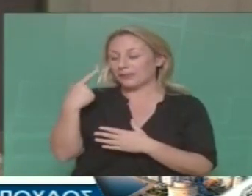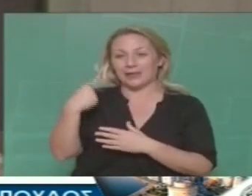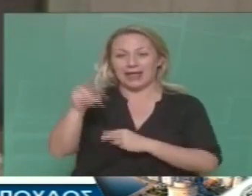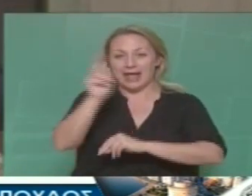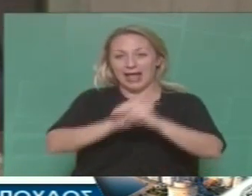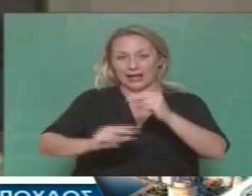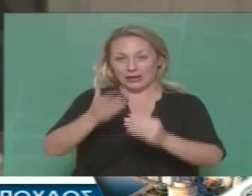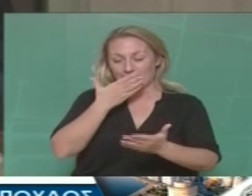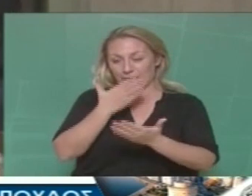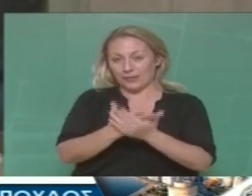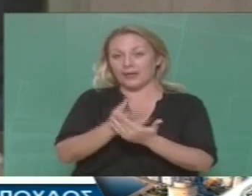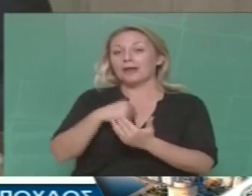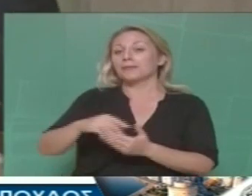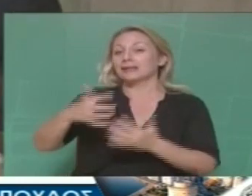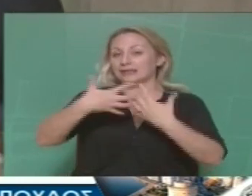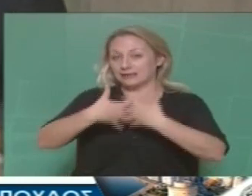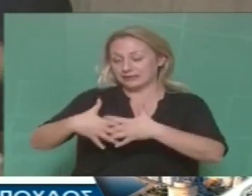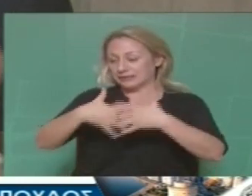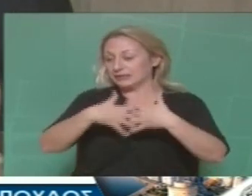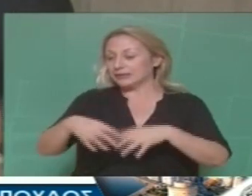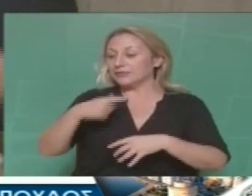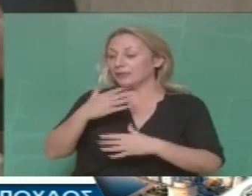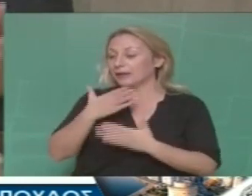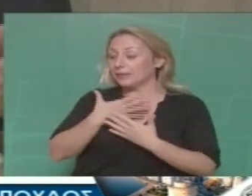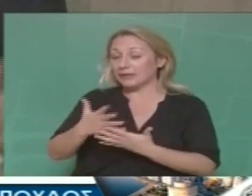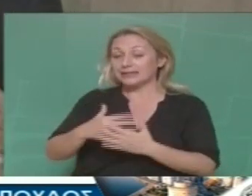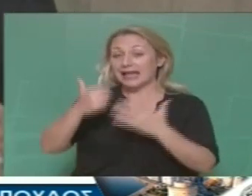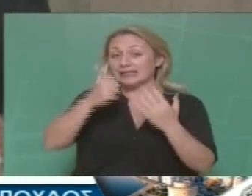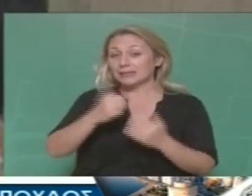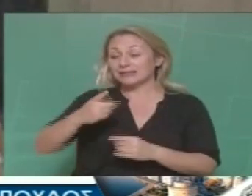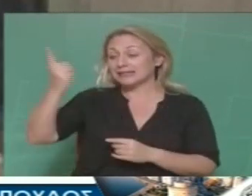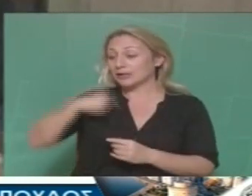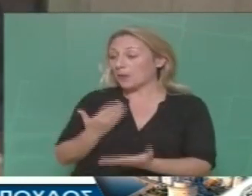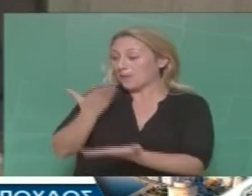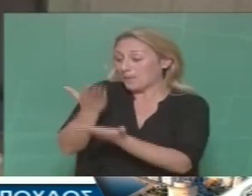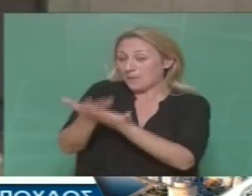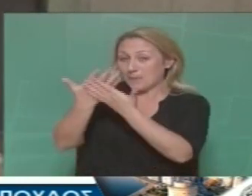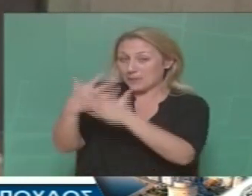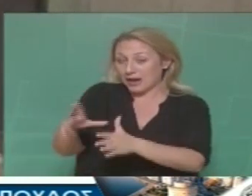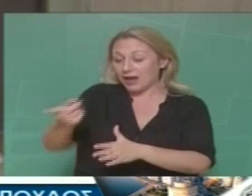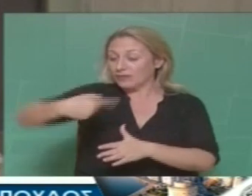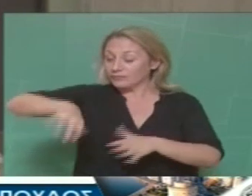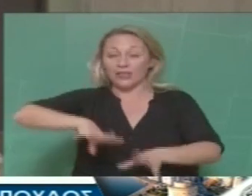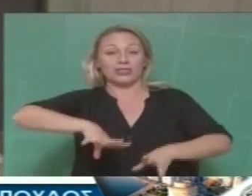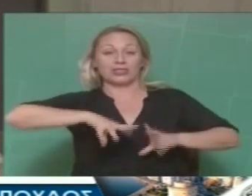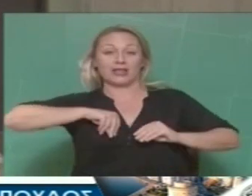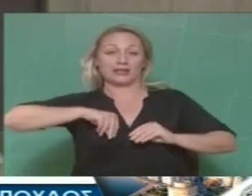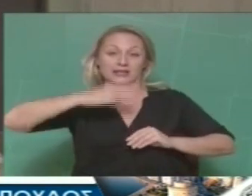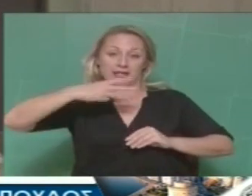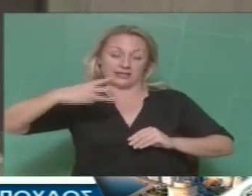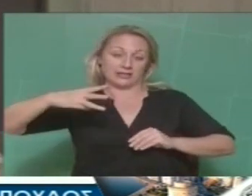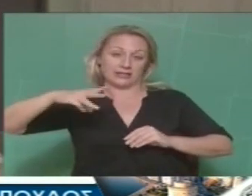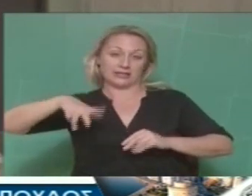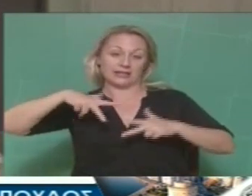εξουσία, γιατί εκτέλεσε το 65% των απαιτήσεων των βιομηχάνων. Και περιμένει,